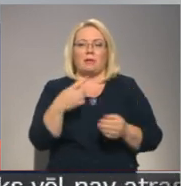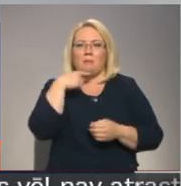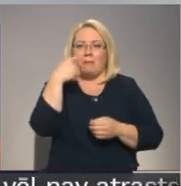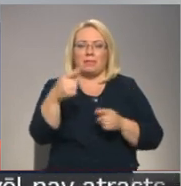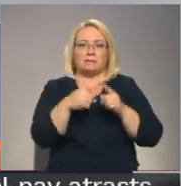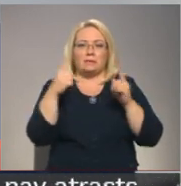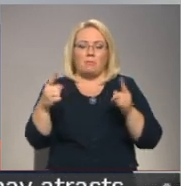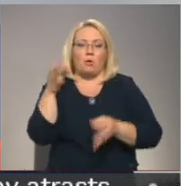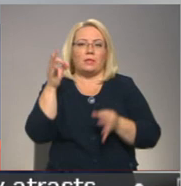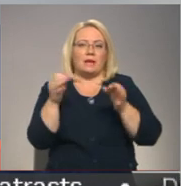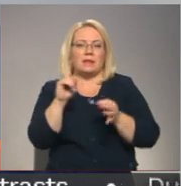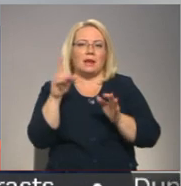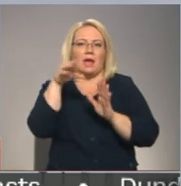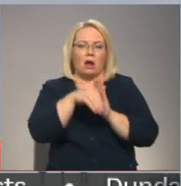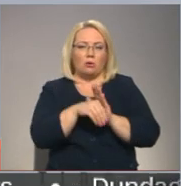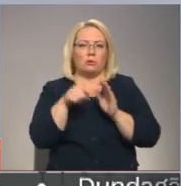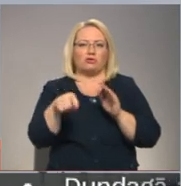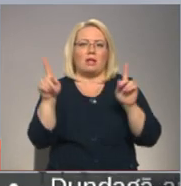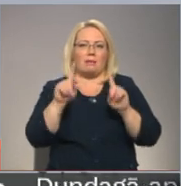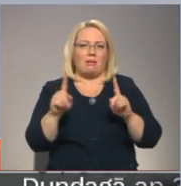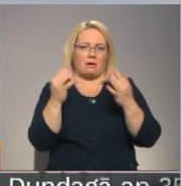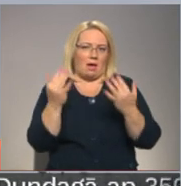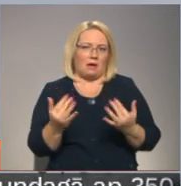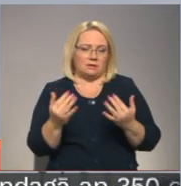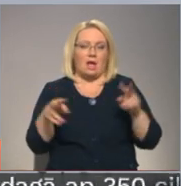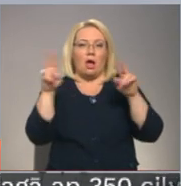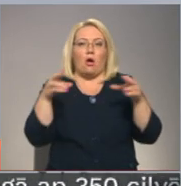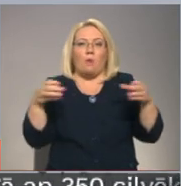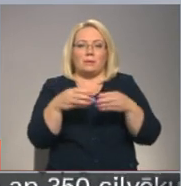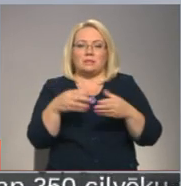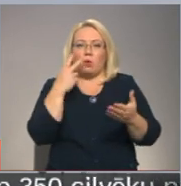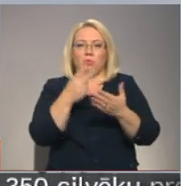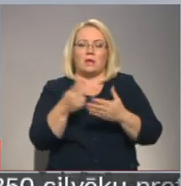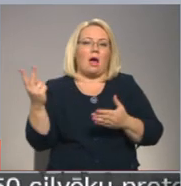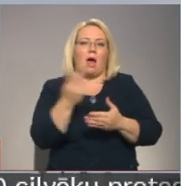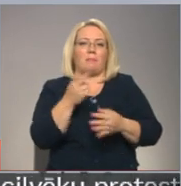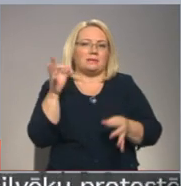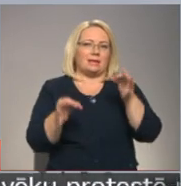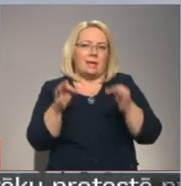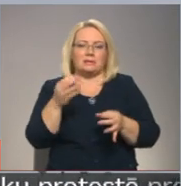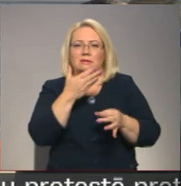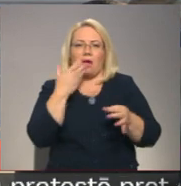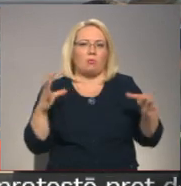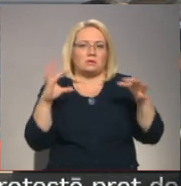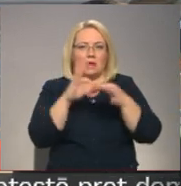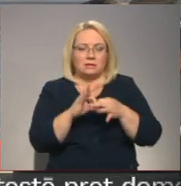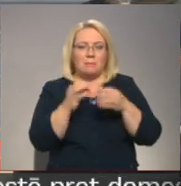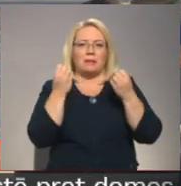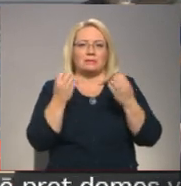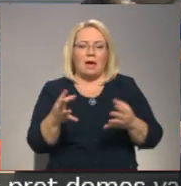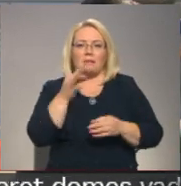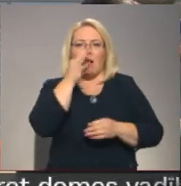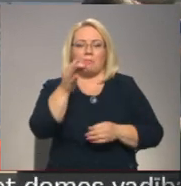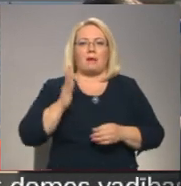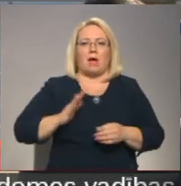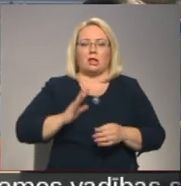tiesai ir jāiekļojās, un šīta lieta ir jārisina. FKTK uzskata, ka abi tiesas procesi savā starpā neesot saistīti, taču skaidru atbildi